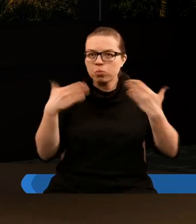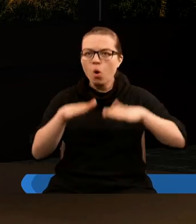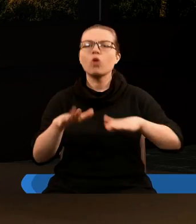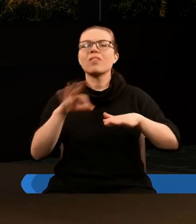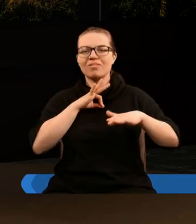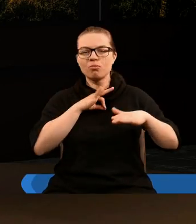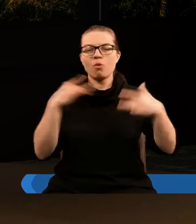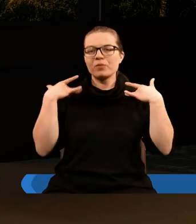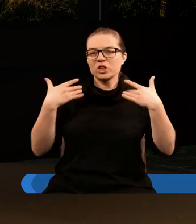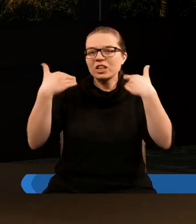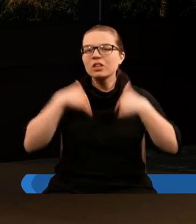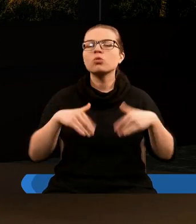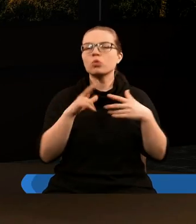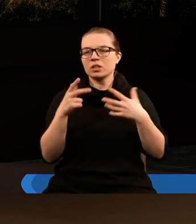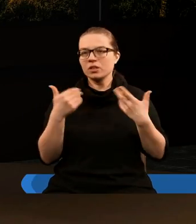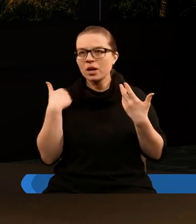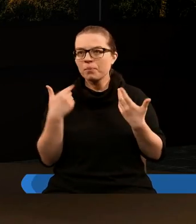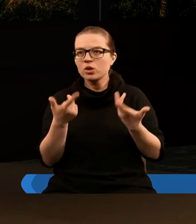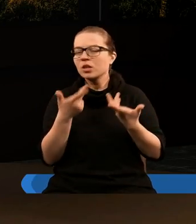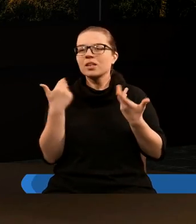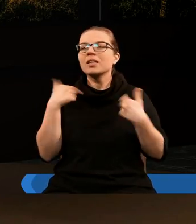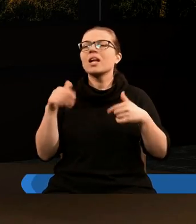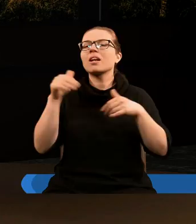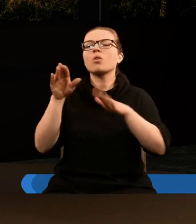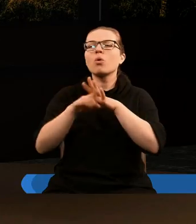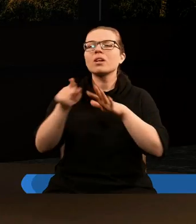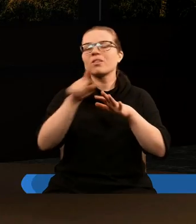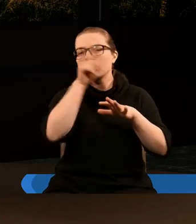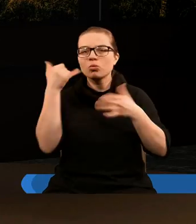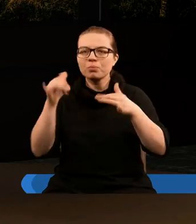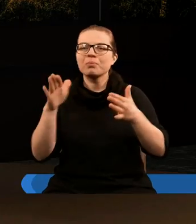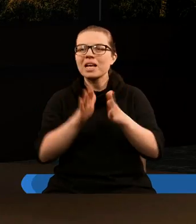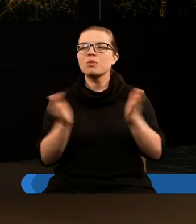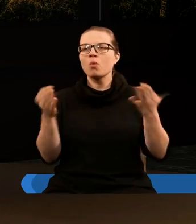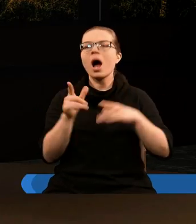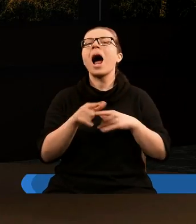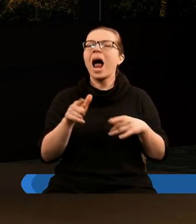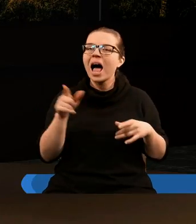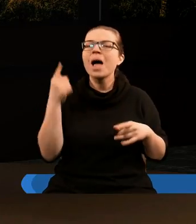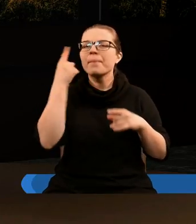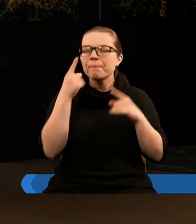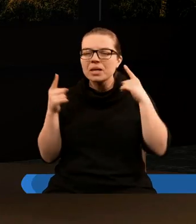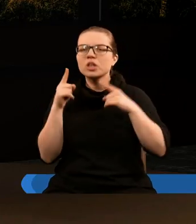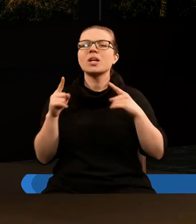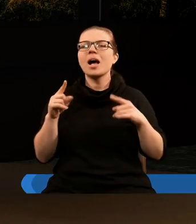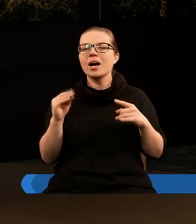wnoszę z tego doświadczenia. W ogóle nie chcę umniejszać tym mniejszym błogosławieństw, ale wydaje mi się, że